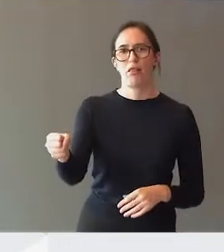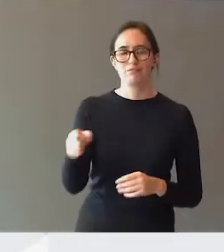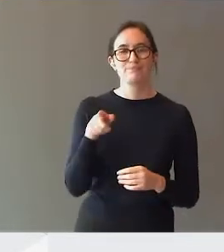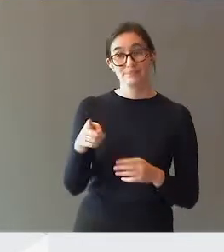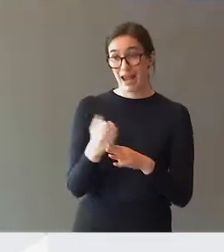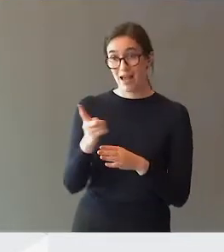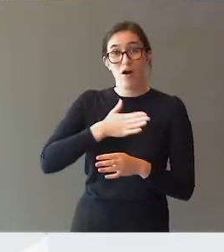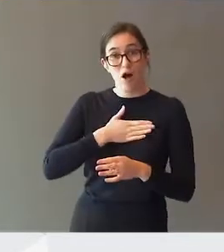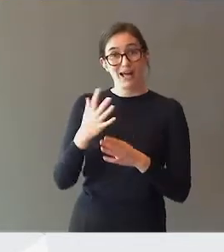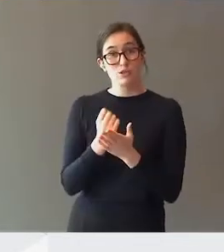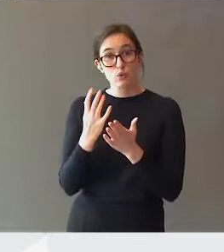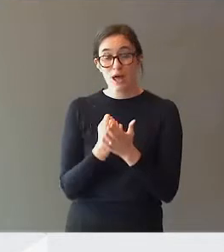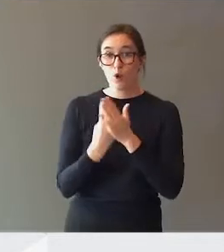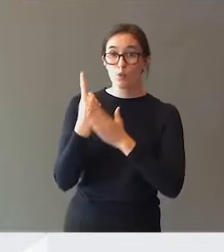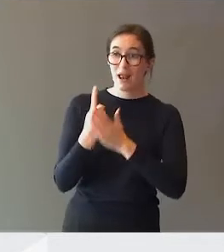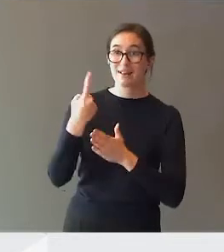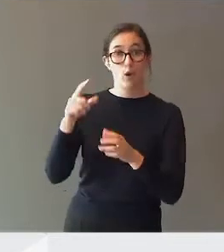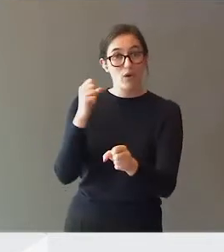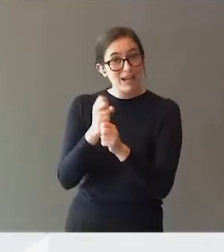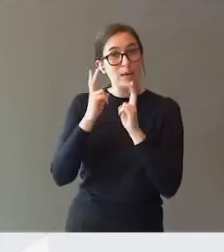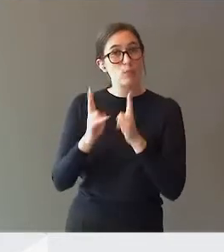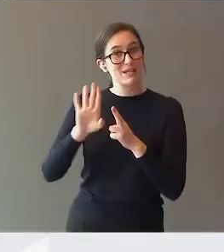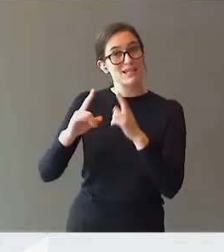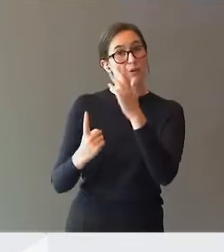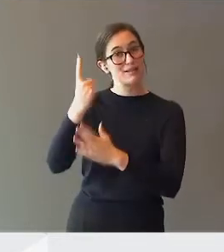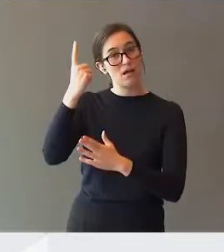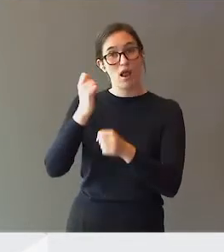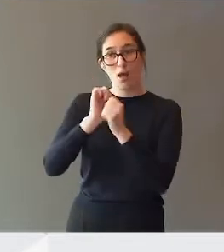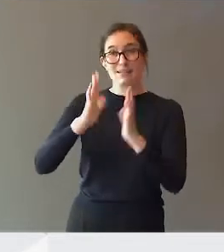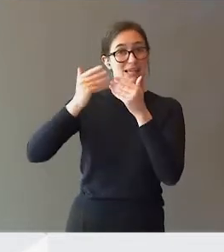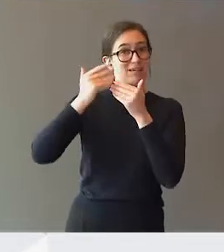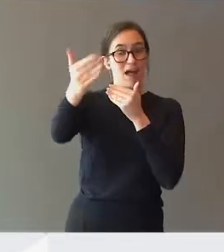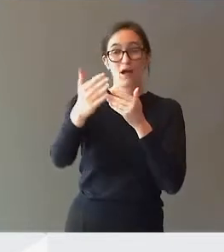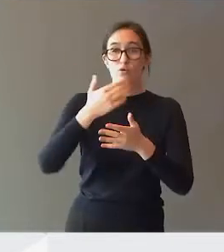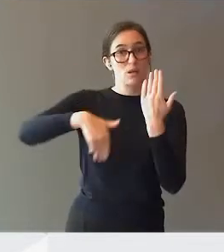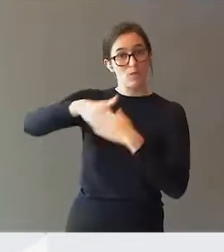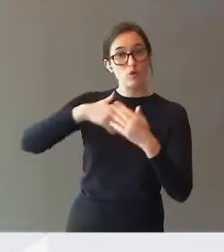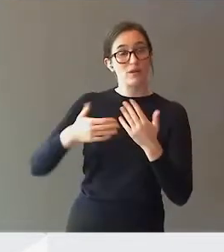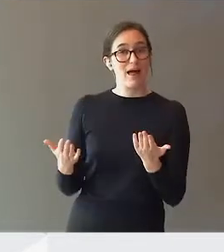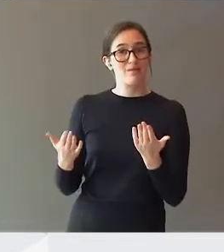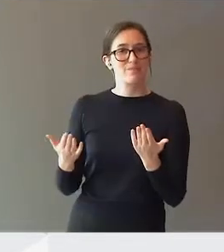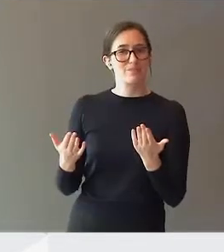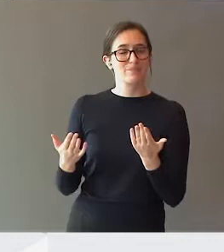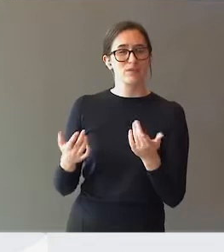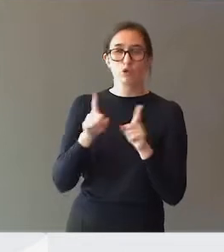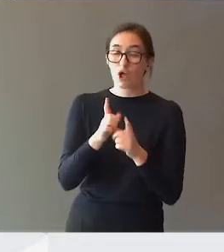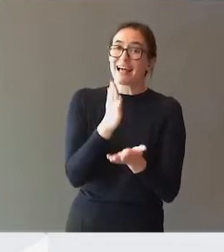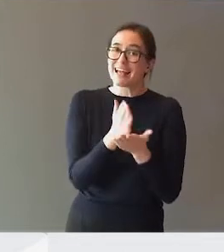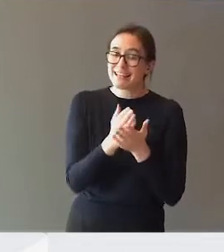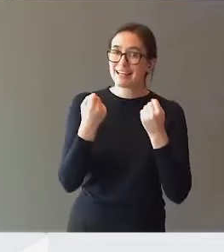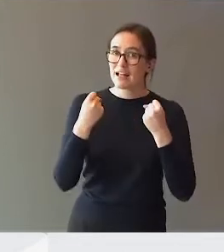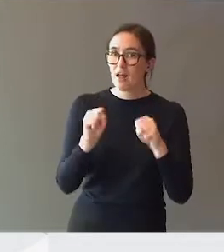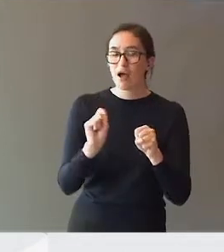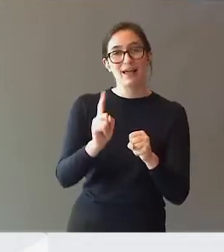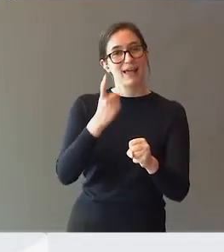ressurser og mulighet til å bruke sitt potensial i arbeidslivet og i samfunnet fremover. Så riktig tiltak